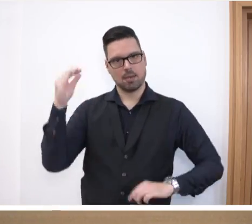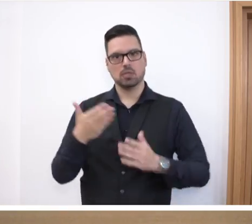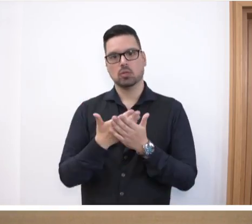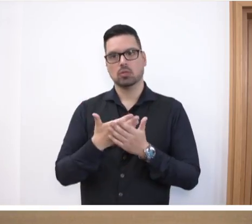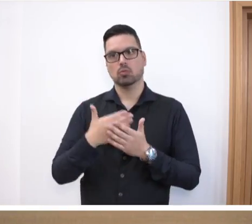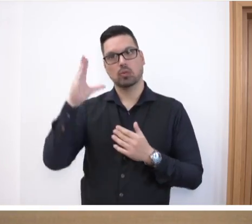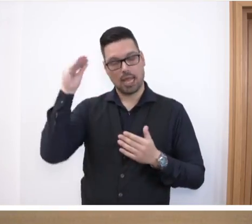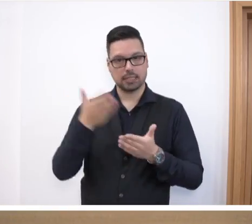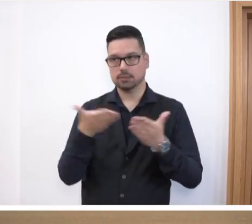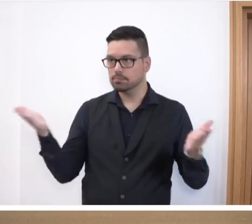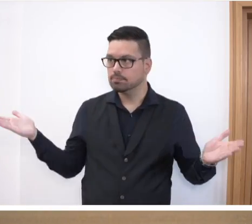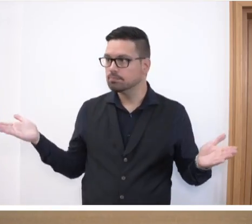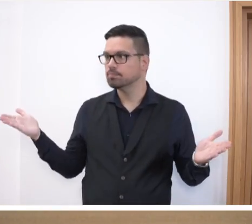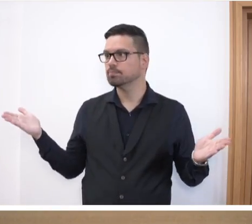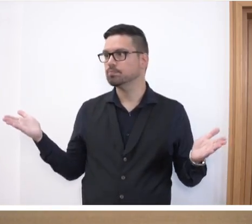Damen und Herren,